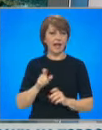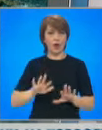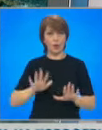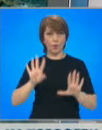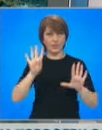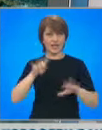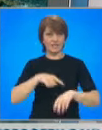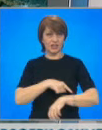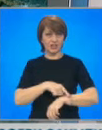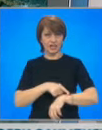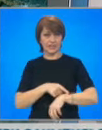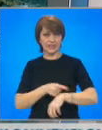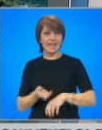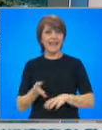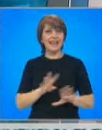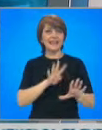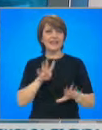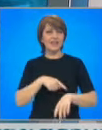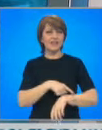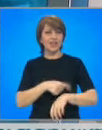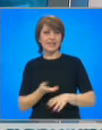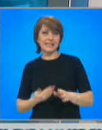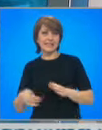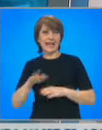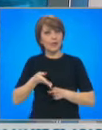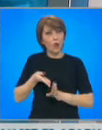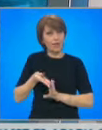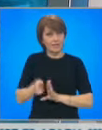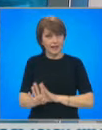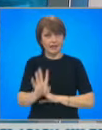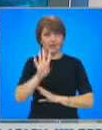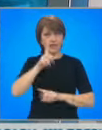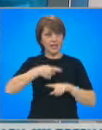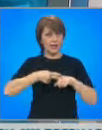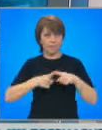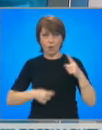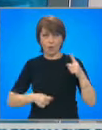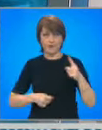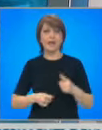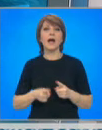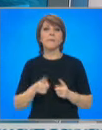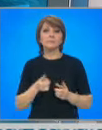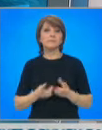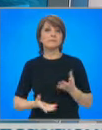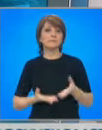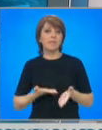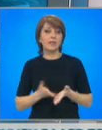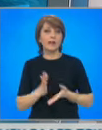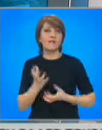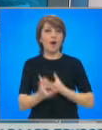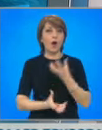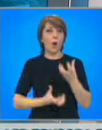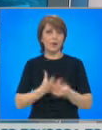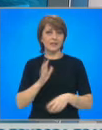часа след като отплавал към.30 сутринта, напало път 3 пламва огън. За по-малко от 15